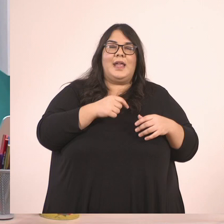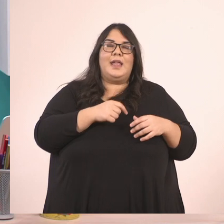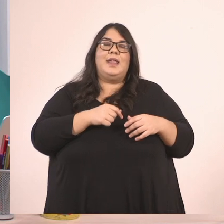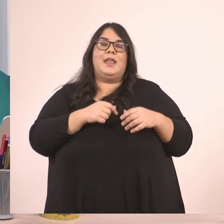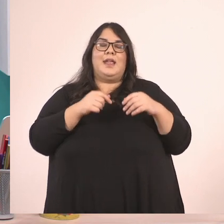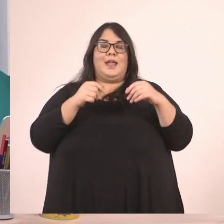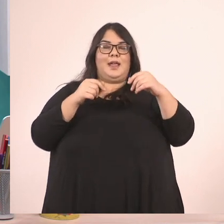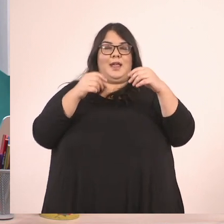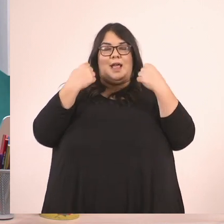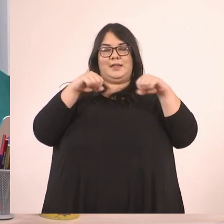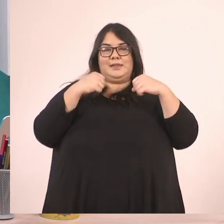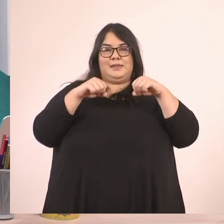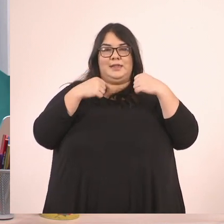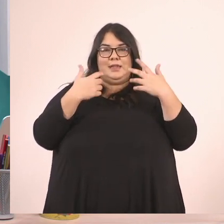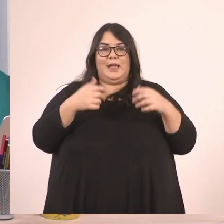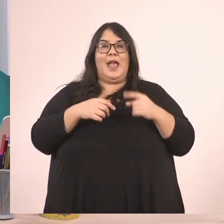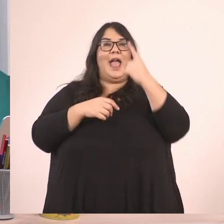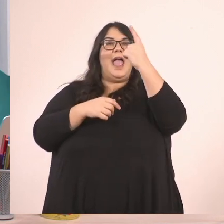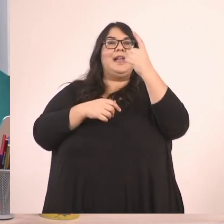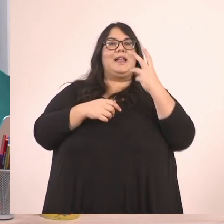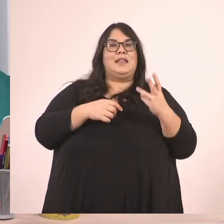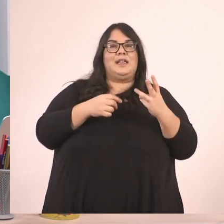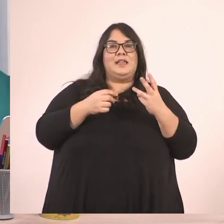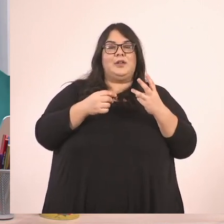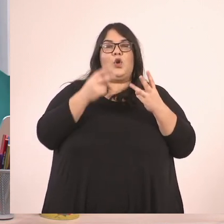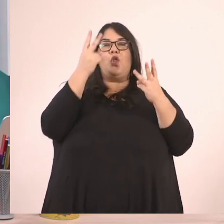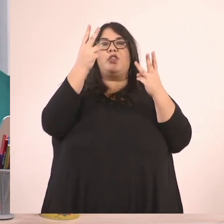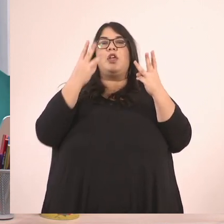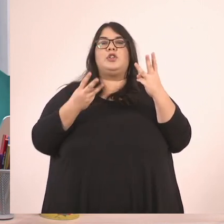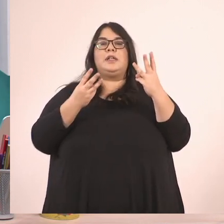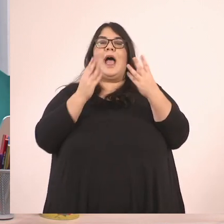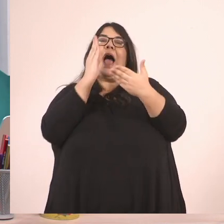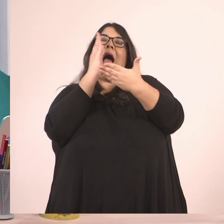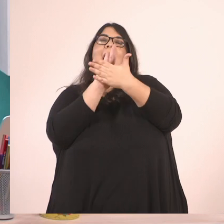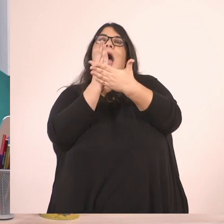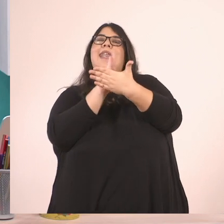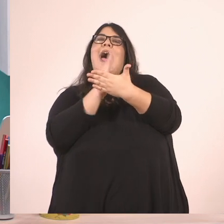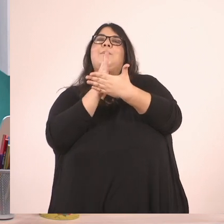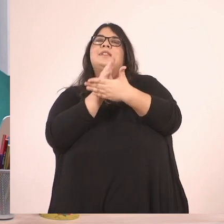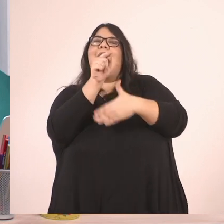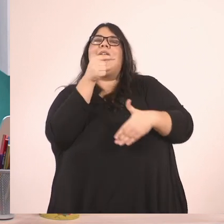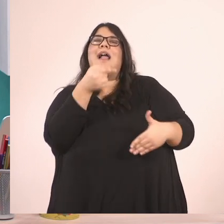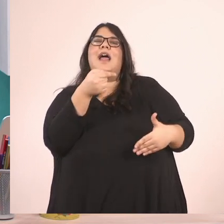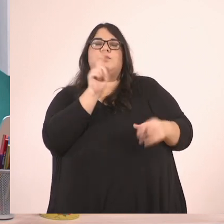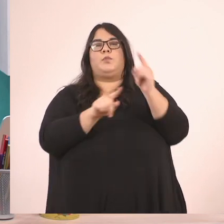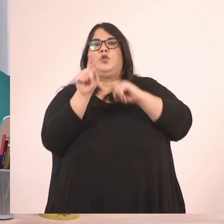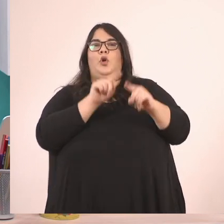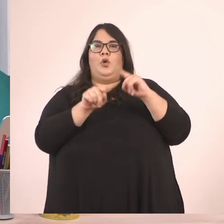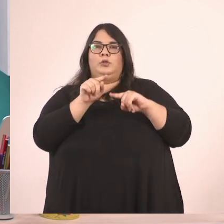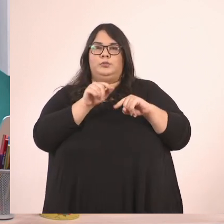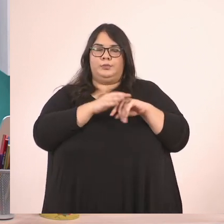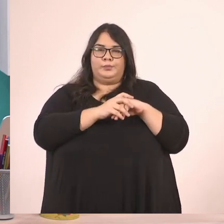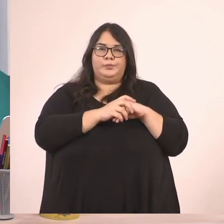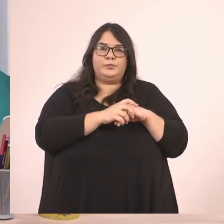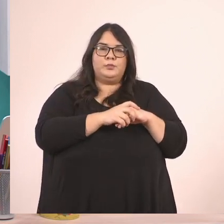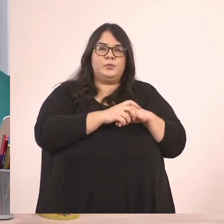μεταξύ των κλασμάτων 1 τρίτου και 2 τρίτα. Για να το δούμε. Για να μπορέσουμε να κάνουμε